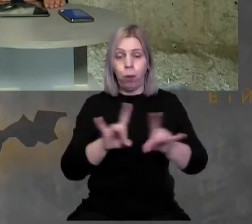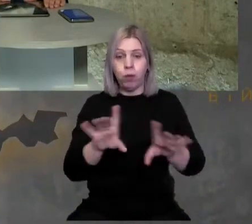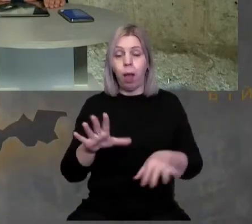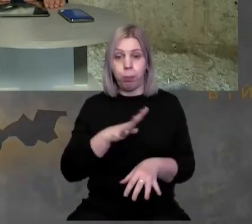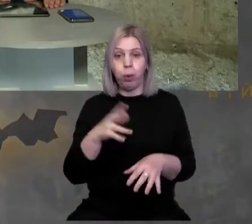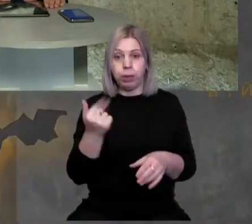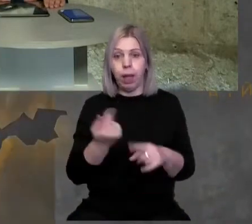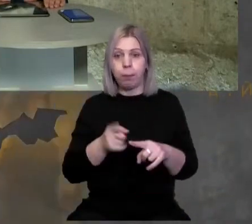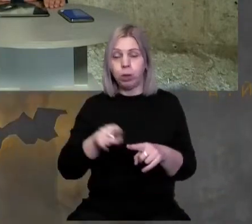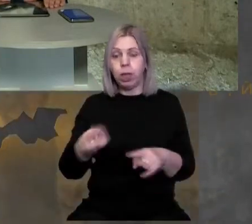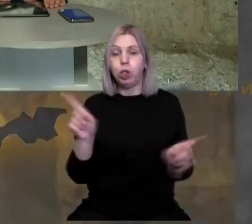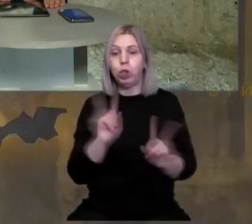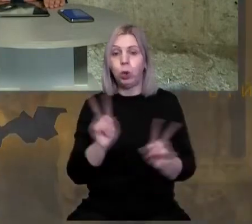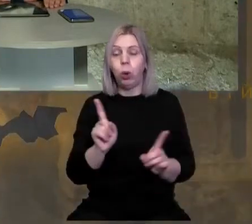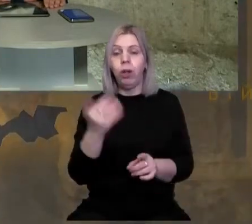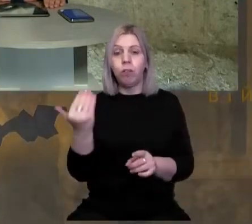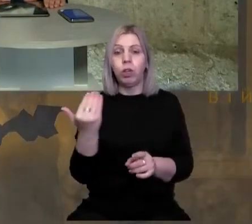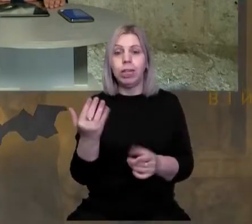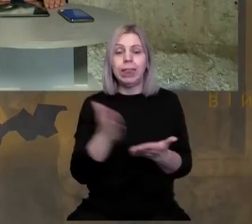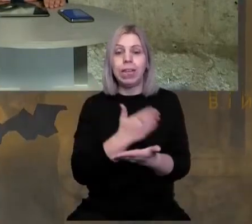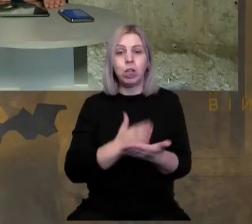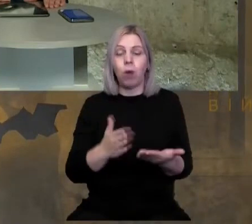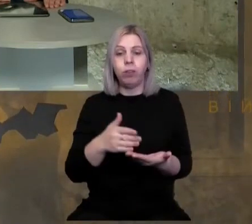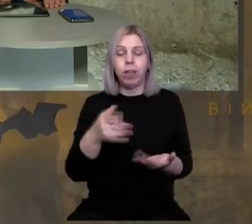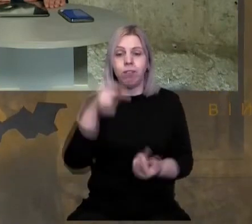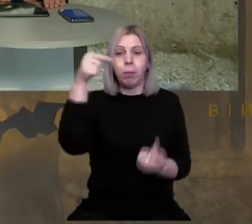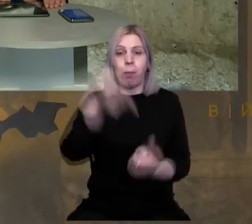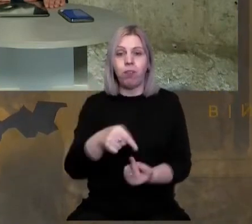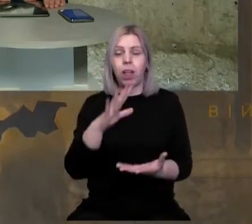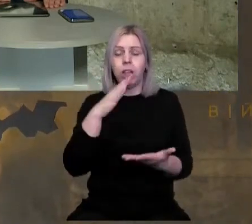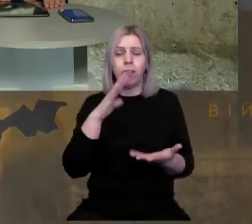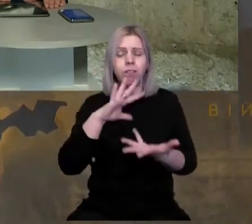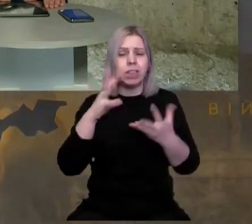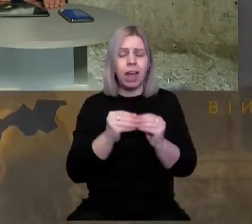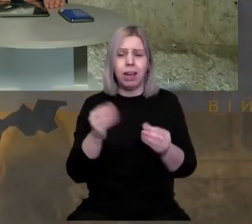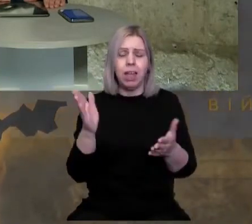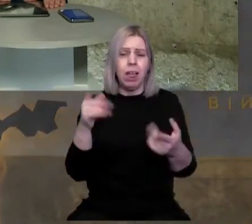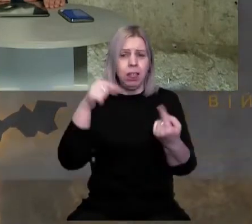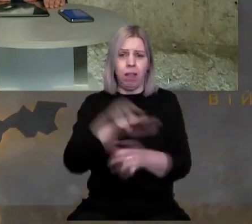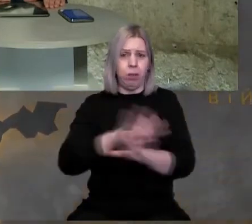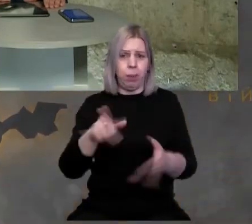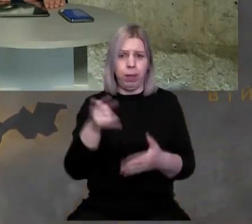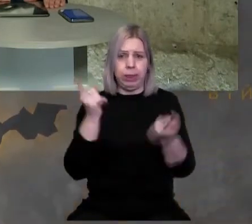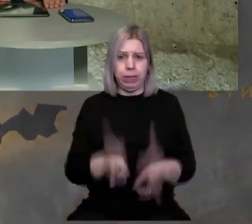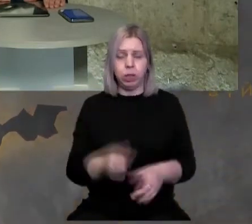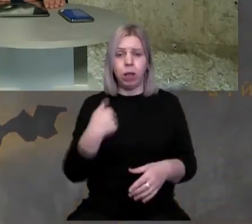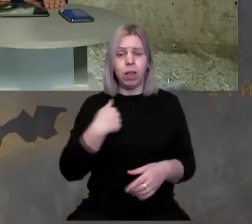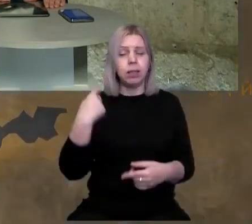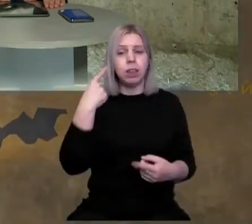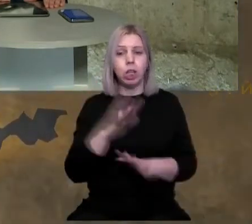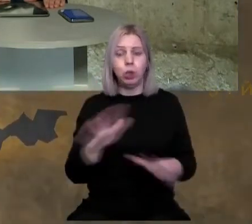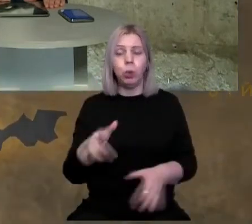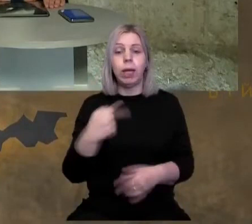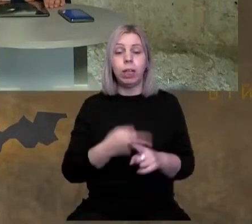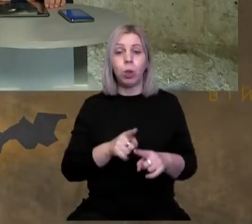про ті речі, що вони не зовсім відповідають, або взагалі не відповідають дійсності. Але, на жаль, нас не чули.